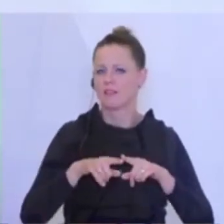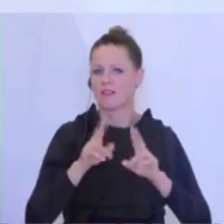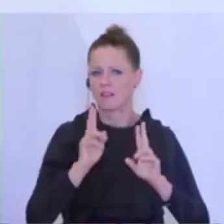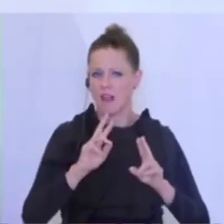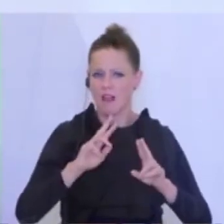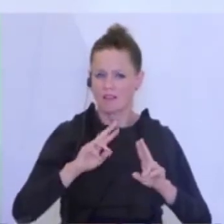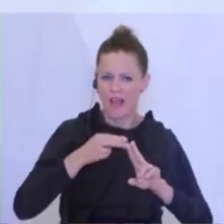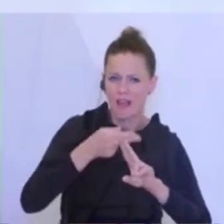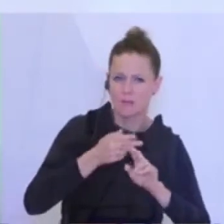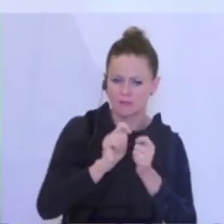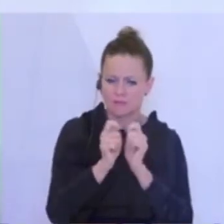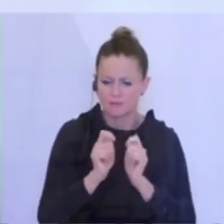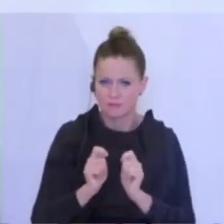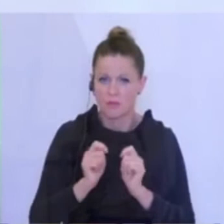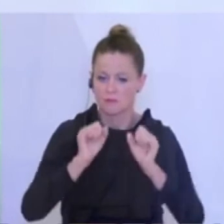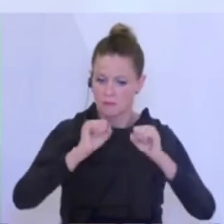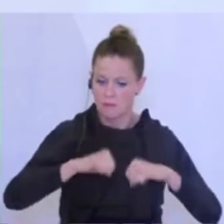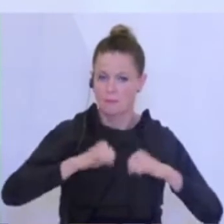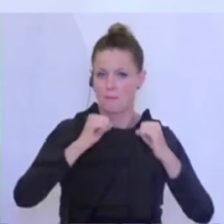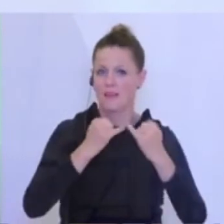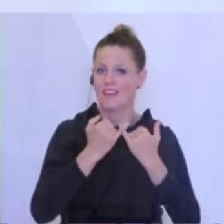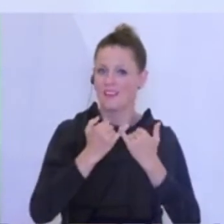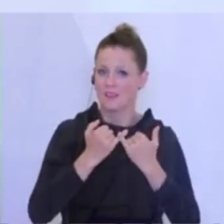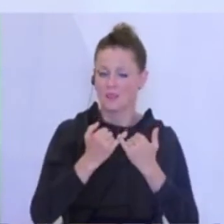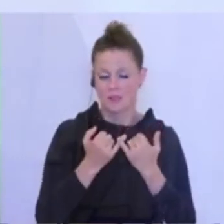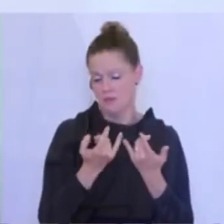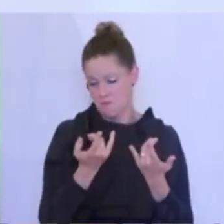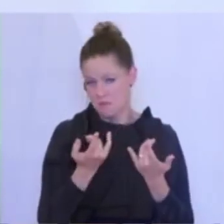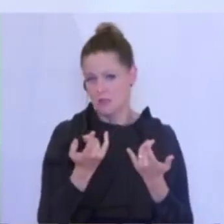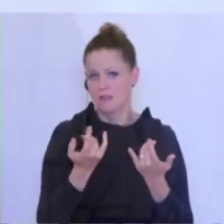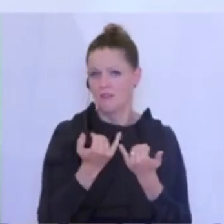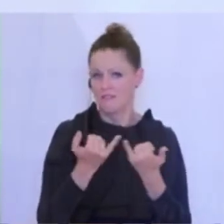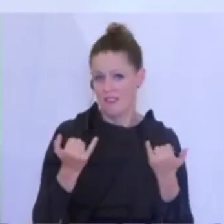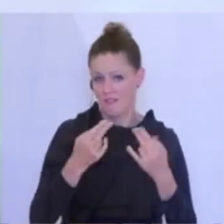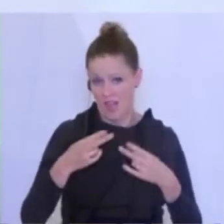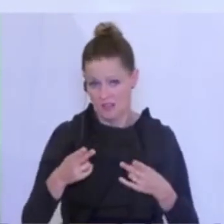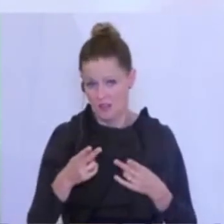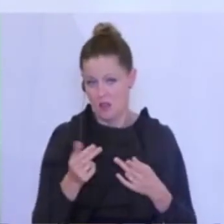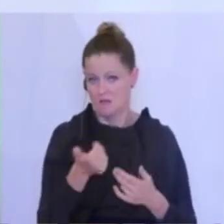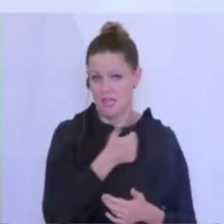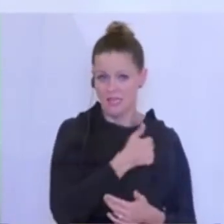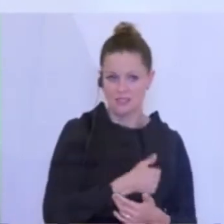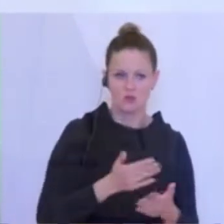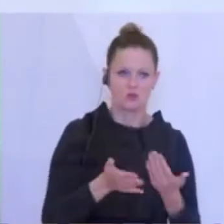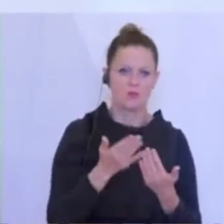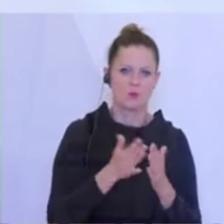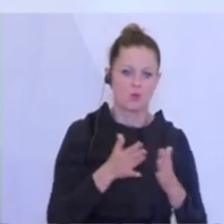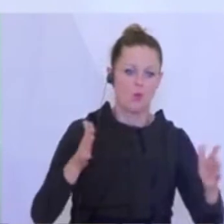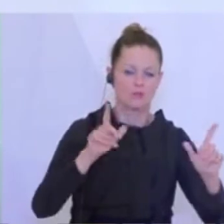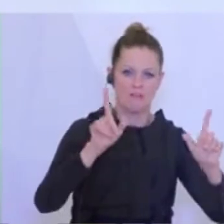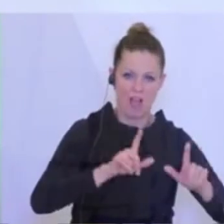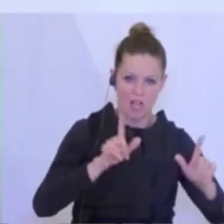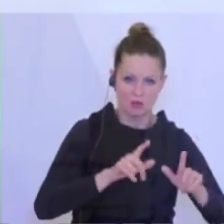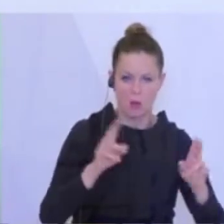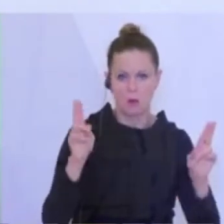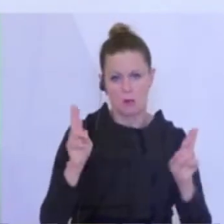werden, damit man dort gemeinsam zum Commitment kommt, wie man heutzutage sagt. Das ist das eine. Das betrifft ja große Events, das betrifft